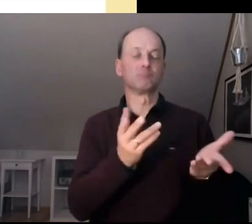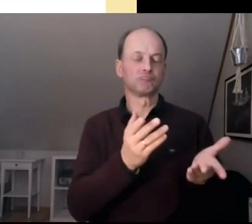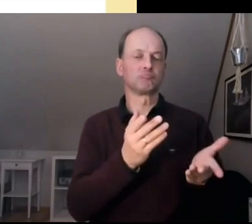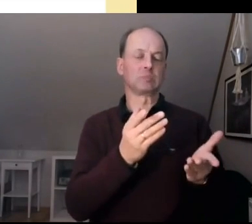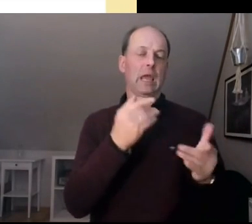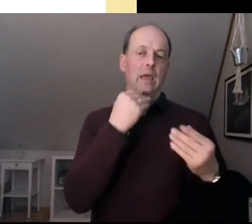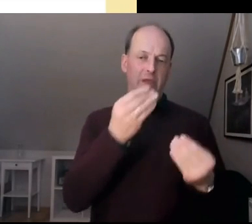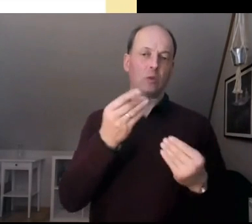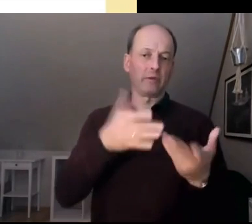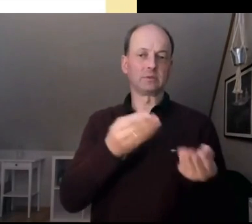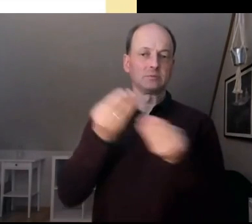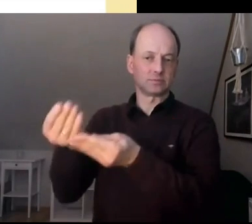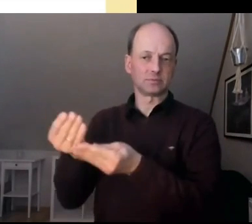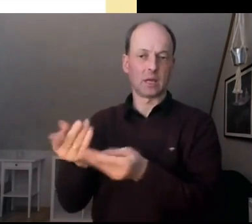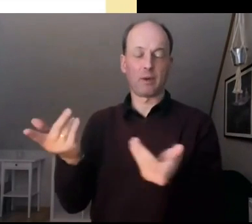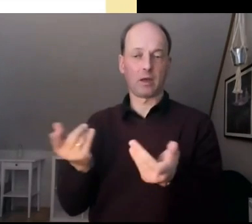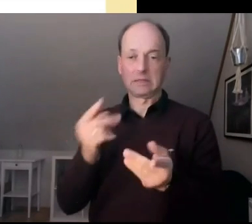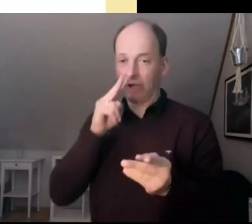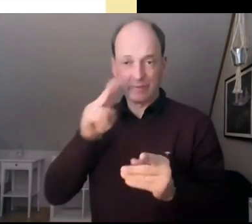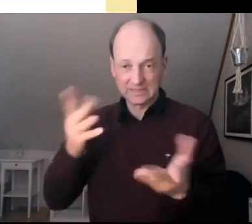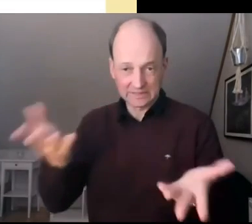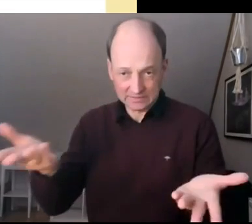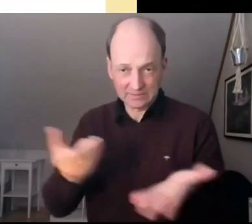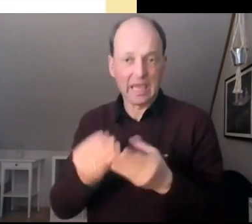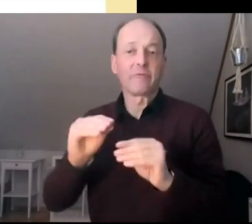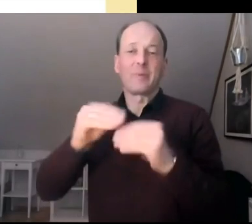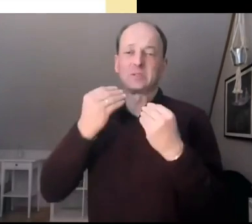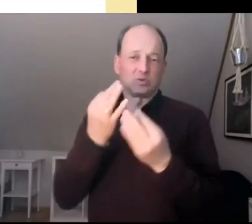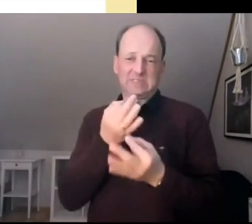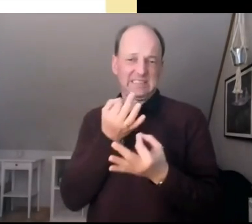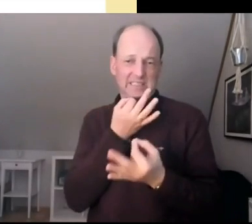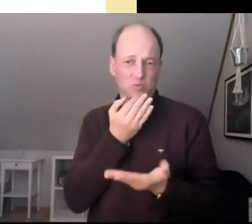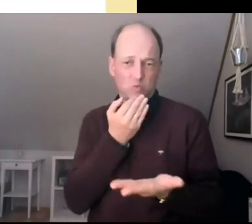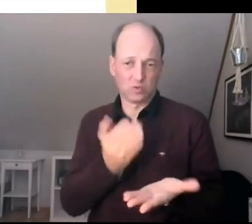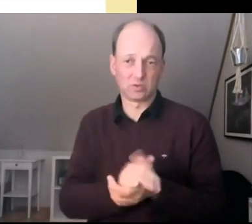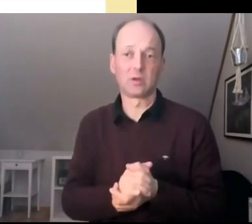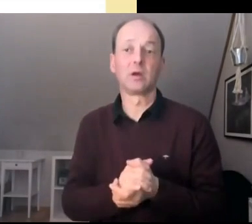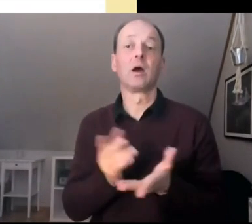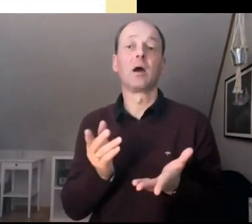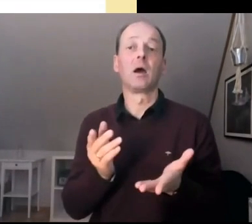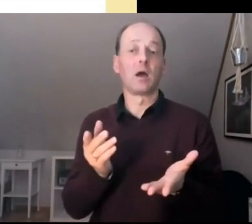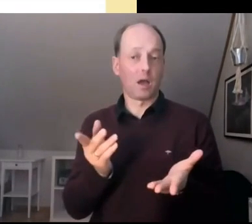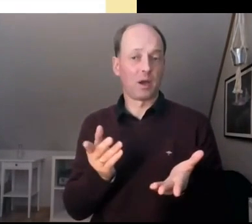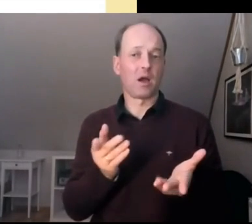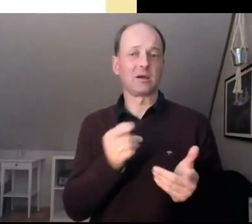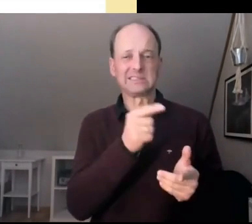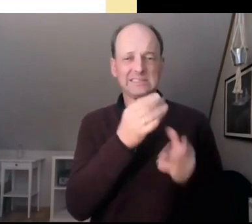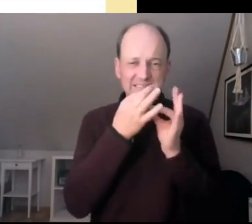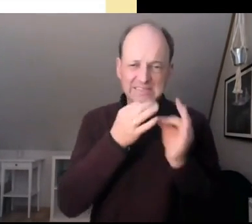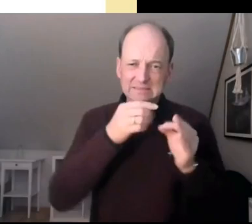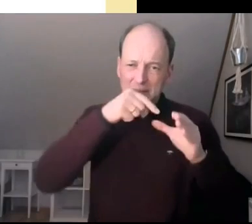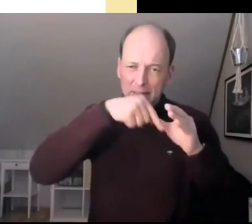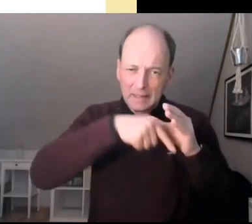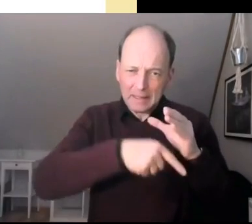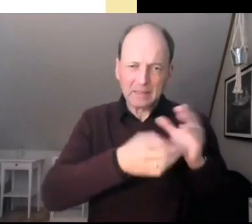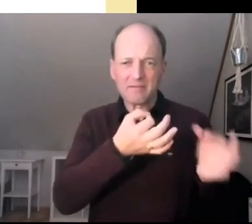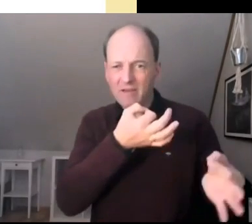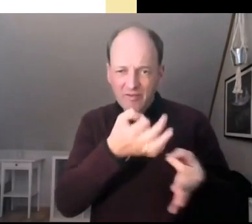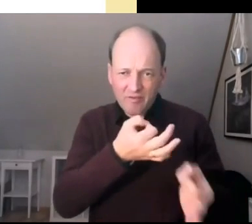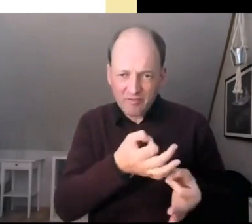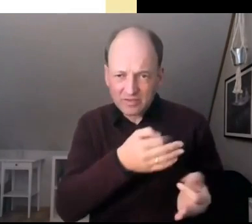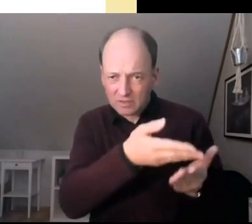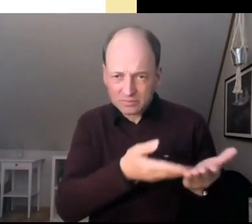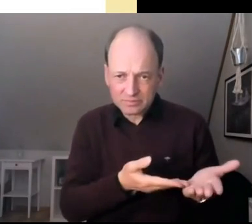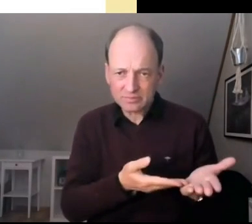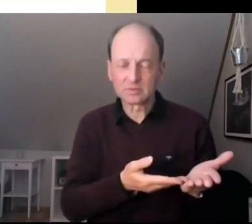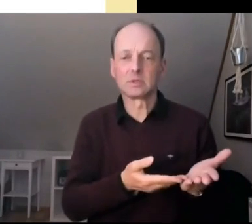das miteinander kombiniert und wann man eben sagt, hier geht es auch um so Detailfragen, ist es wirklich dann gut, die zu